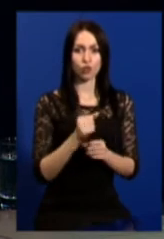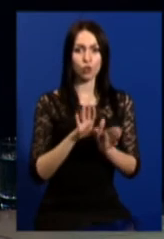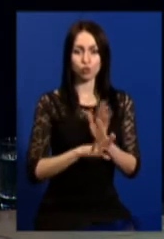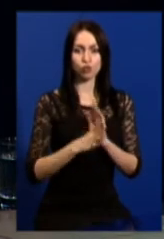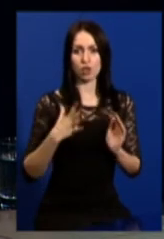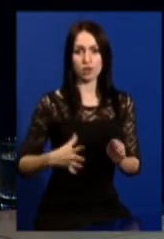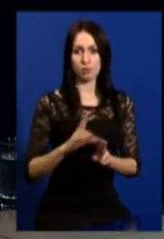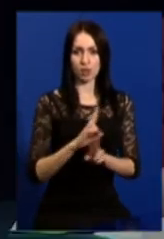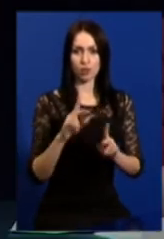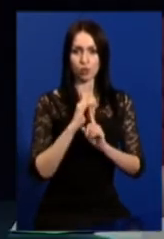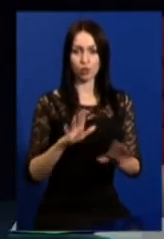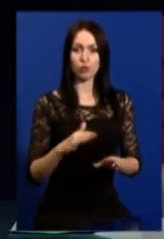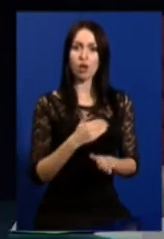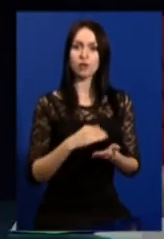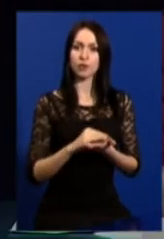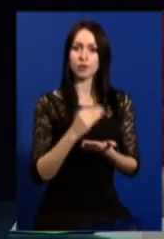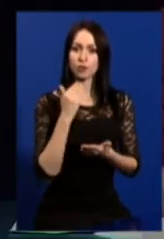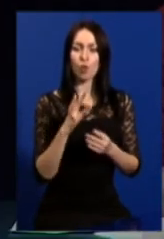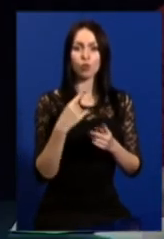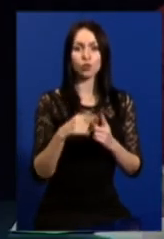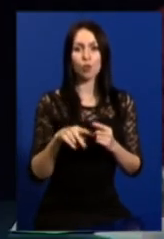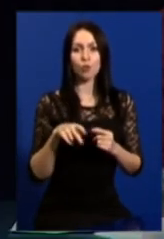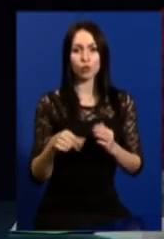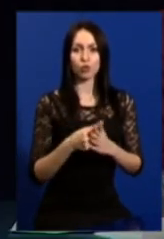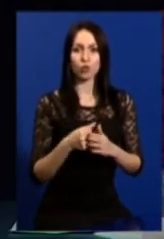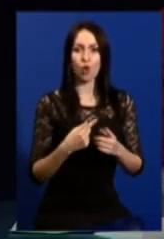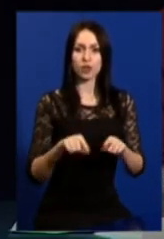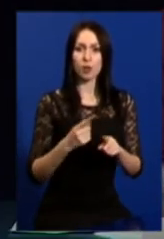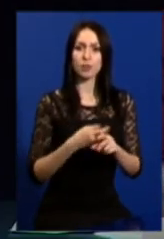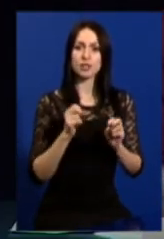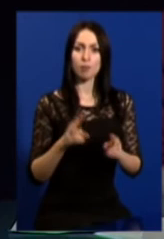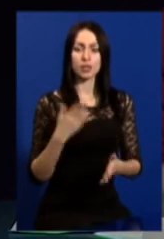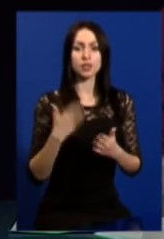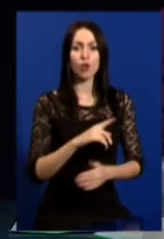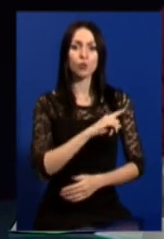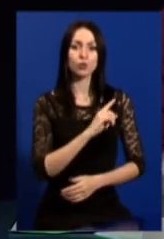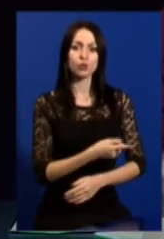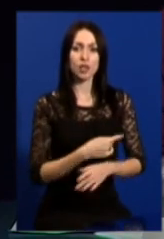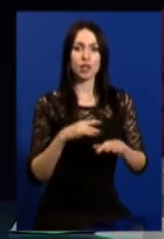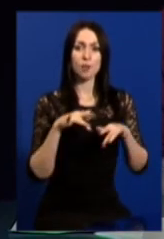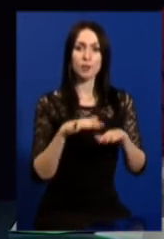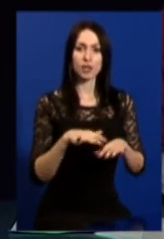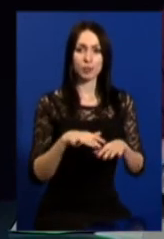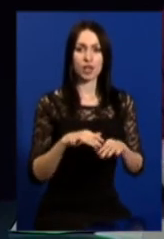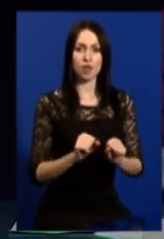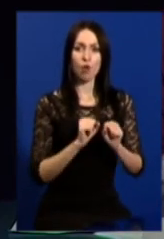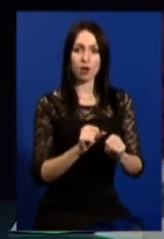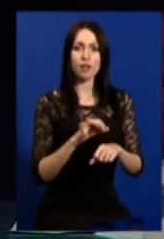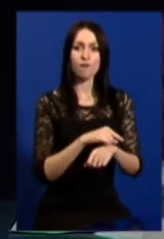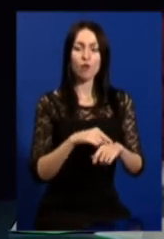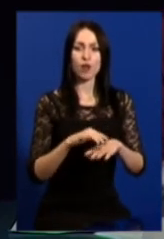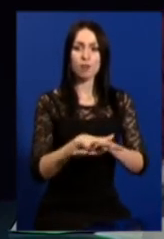терпіти ніхто не буде. І все-таки я вас запитую про інший підхід до організації безпеки, можливо. Чи посилені заходи охорони якраз під час